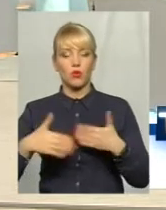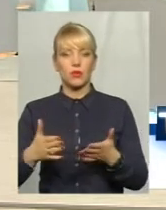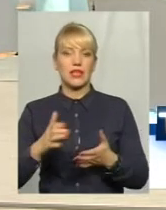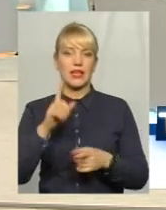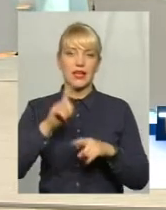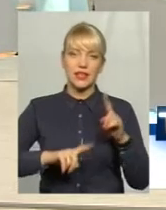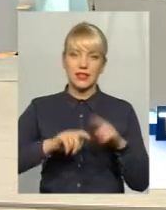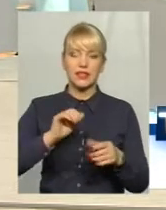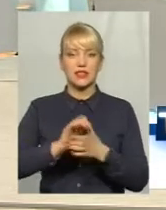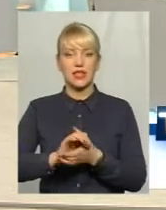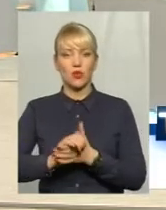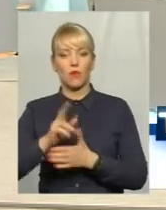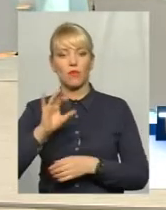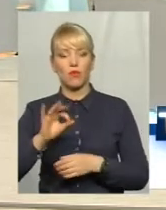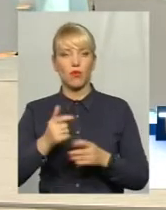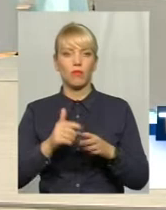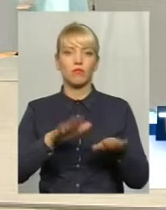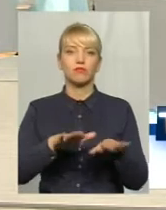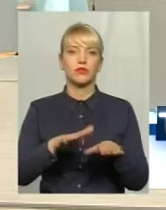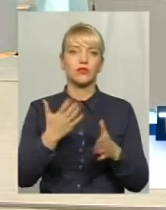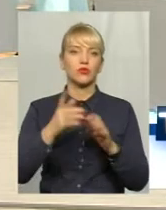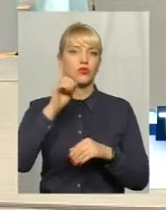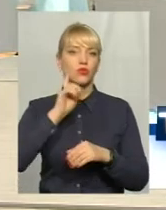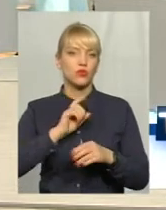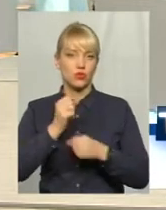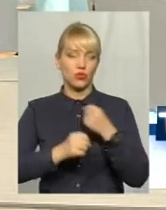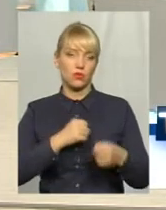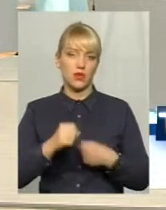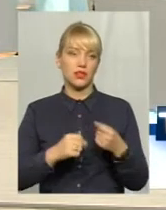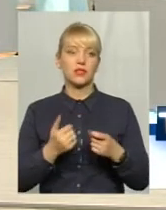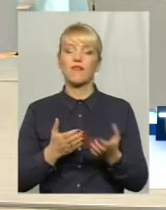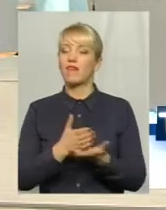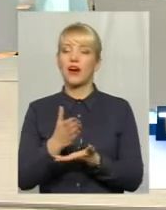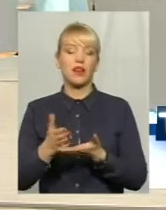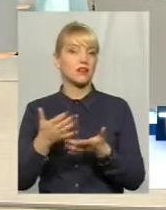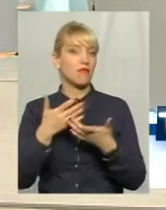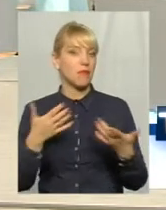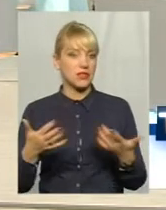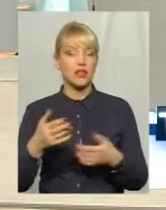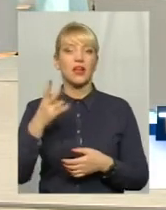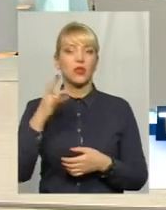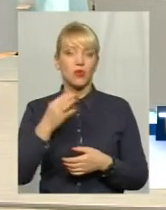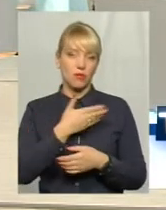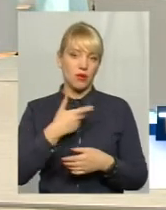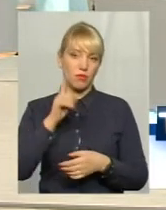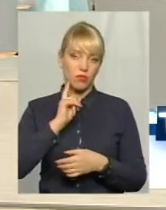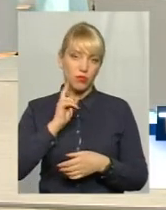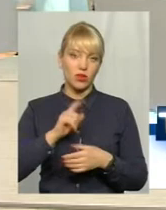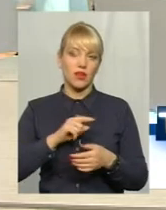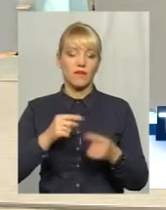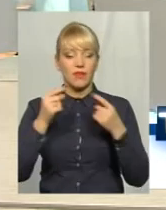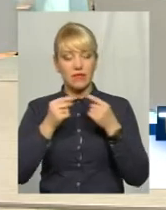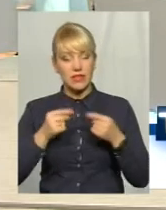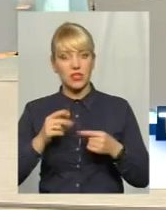знайомих, по локалізації, якщо зручно добиратись. Тобто, варіантів маса. Але поки що ми визначаємося, а з 1